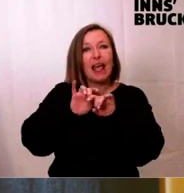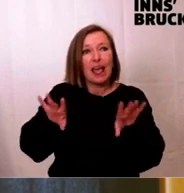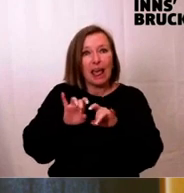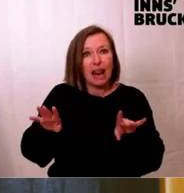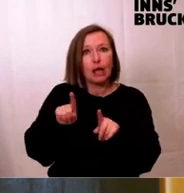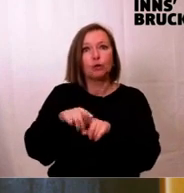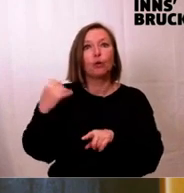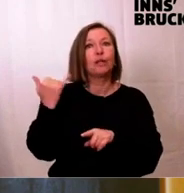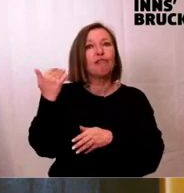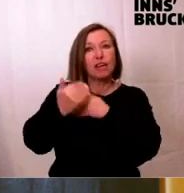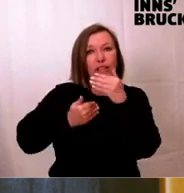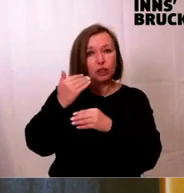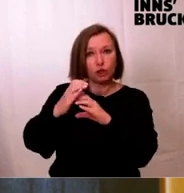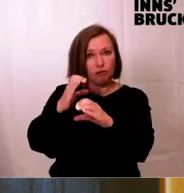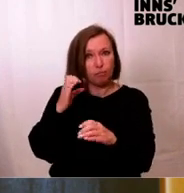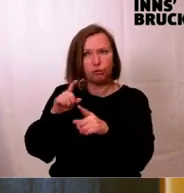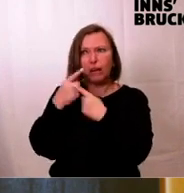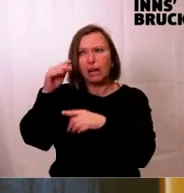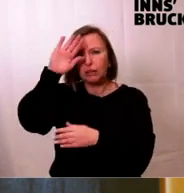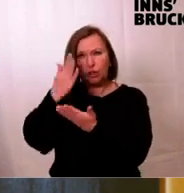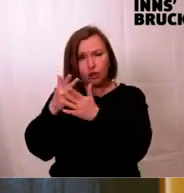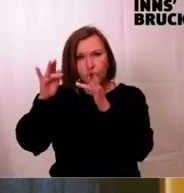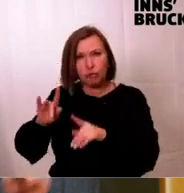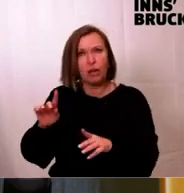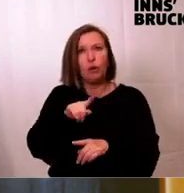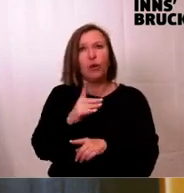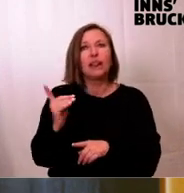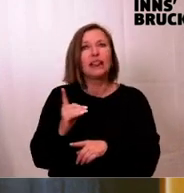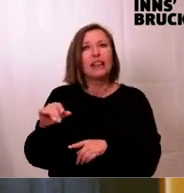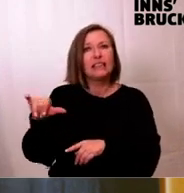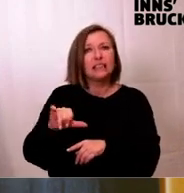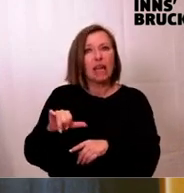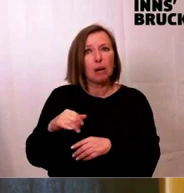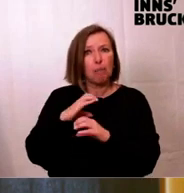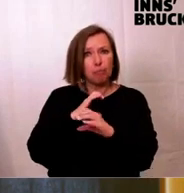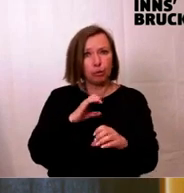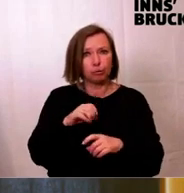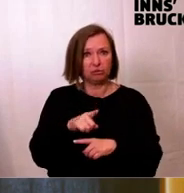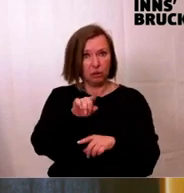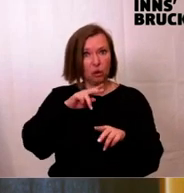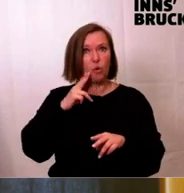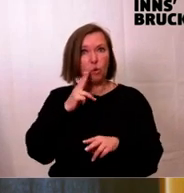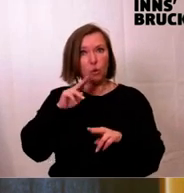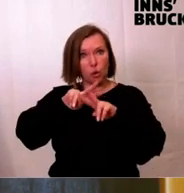Wasserstoffbusse, wie es es in anderen Städten schon gibt. Dieselbusse. Die Grünen Umweltfighter sollen leben.